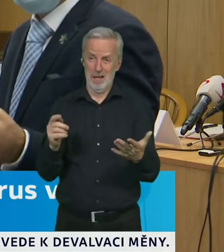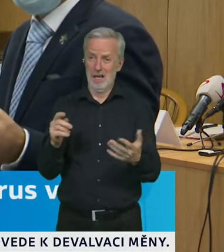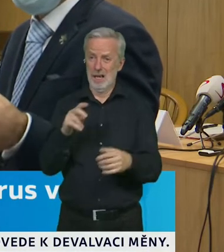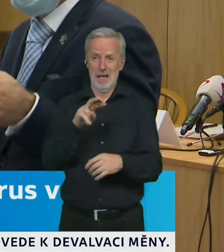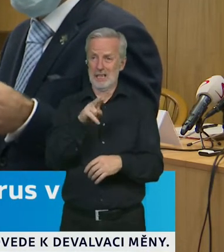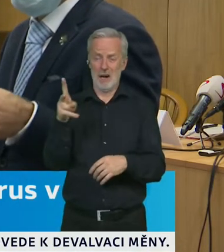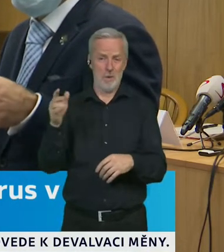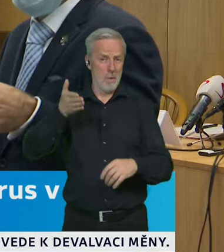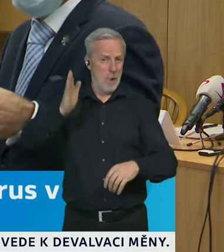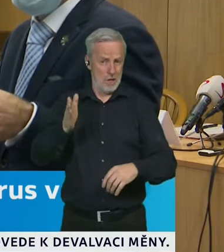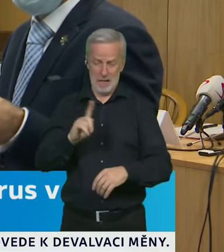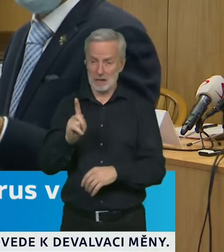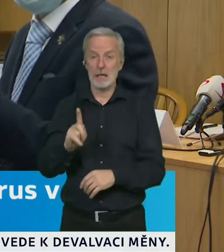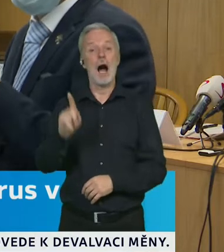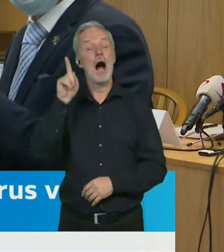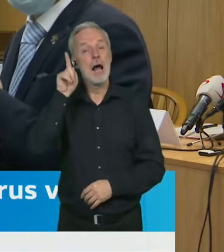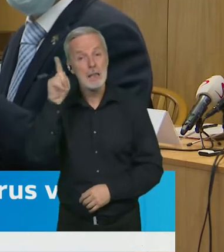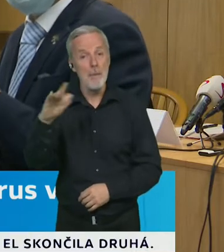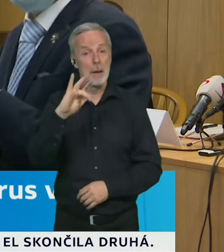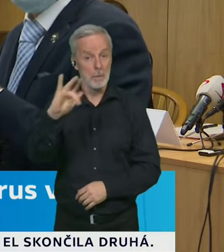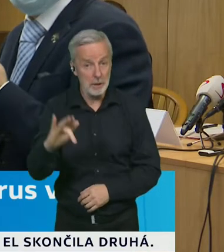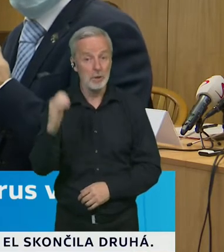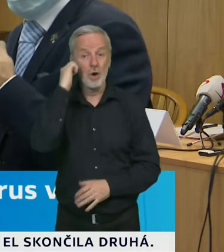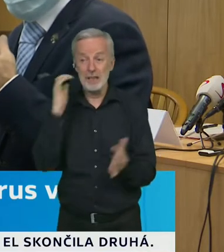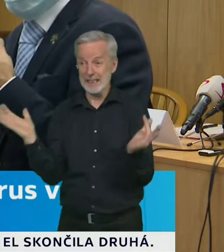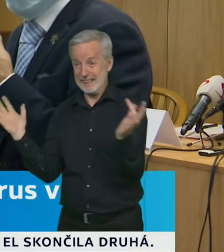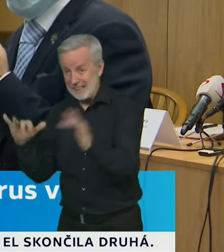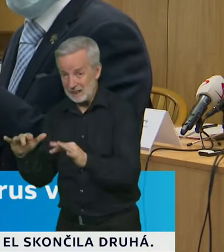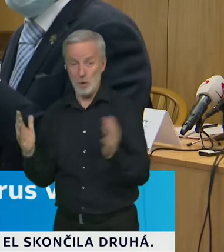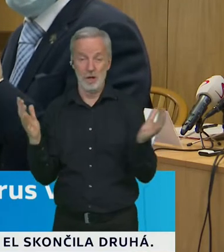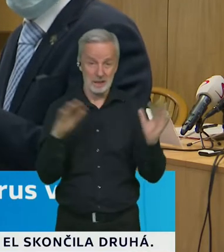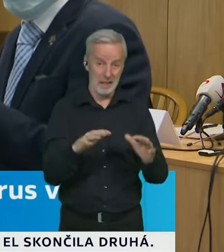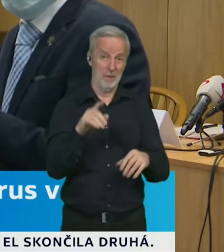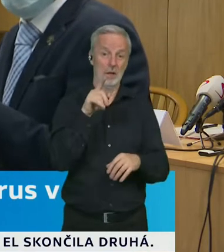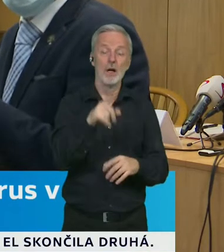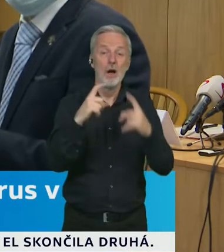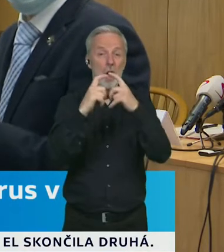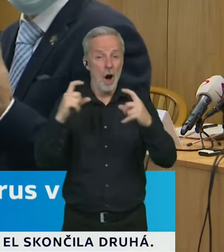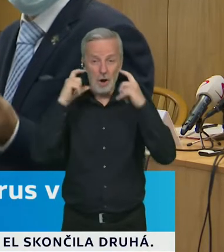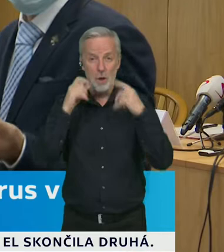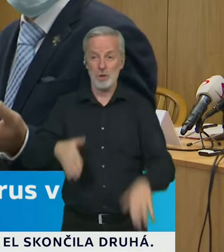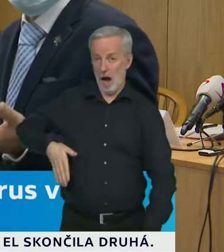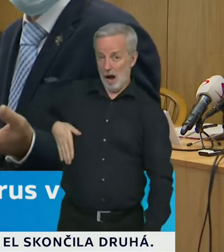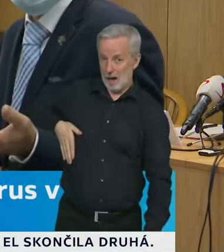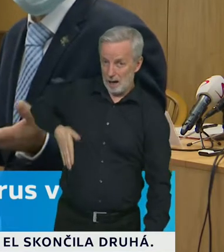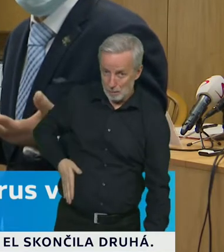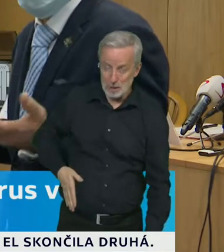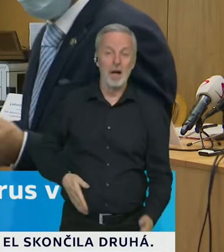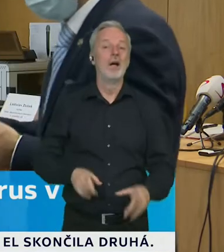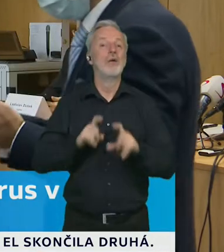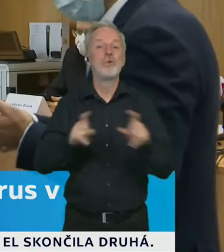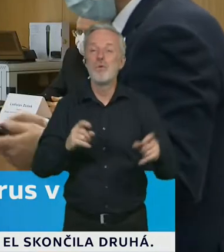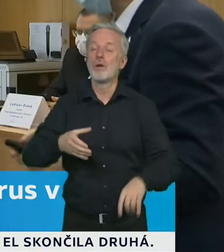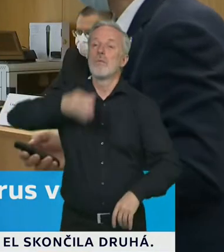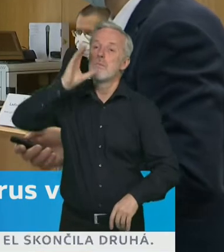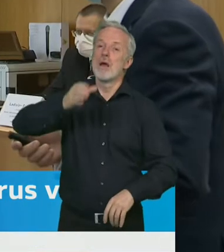že toto jsou místa, kde většinou lidi jaksi tu ochranu nemají, protože ji často vlastně ani mít nemohou. Tak